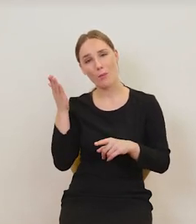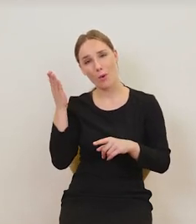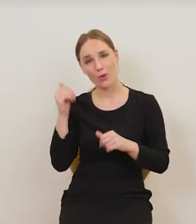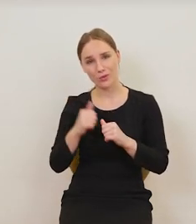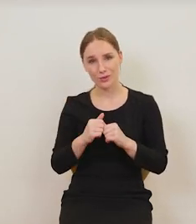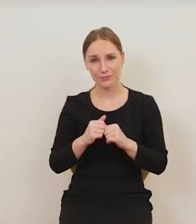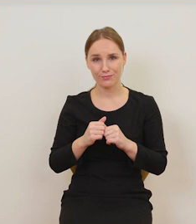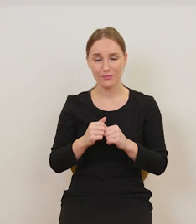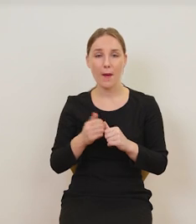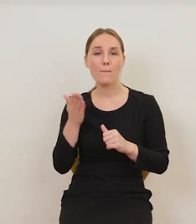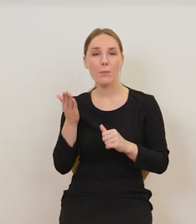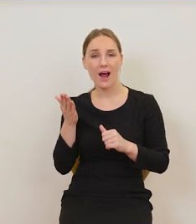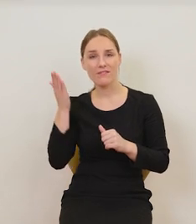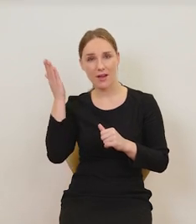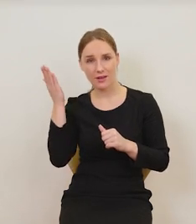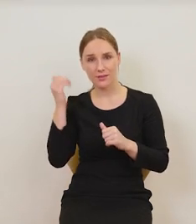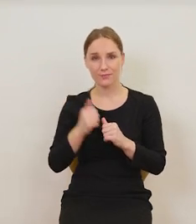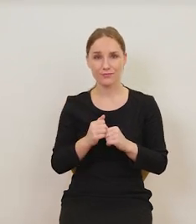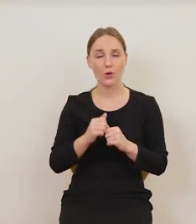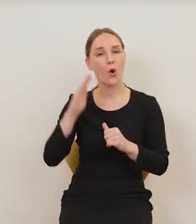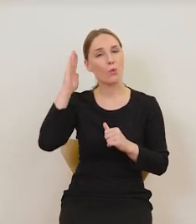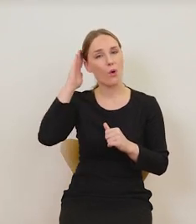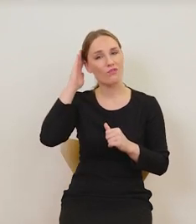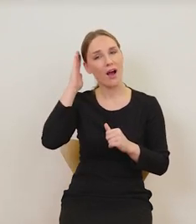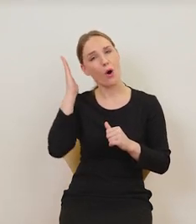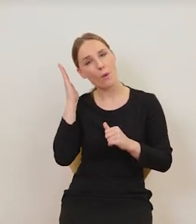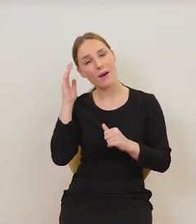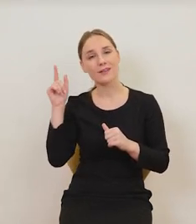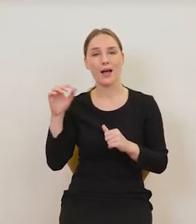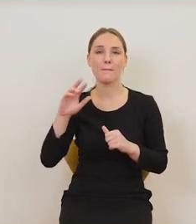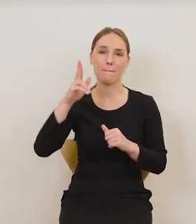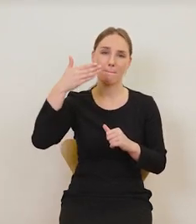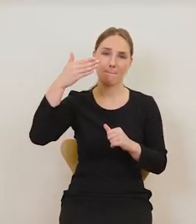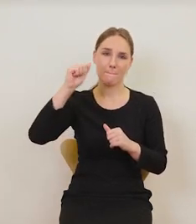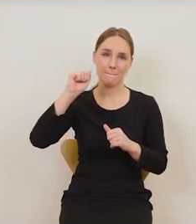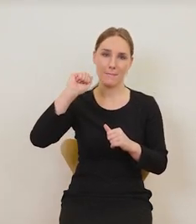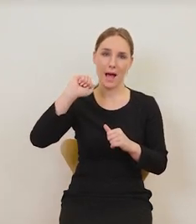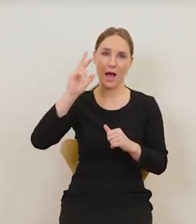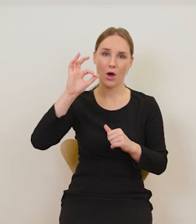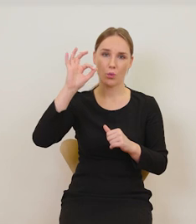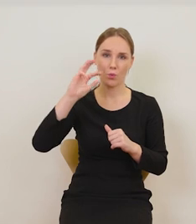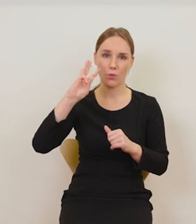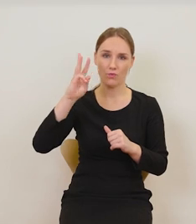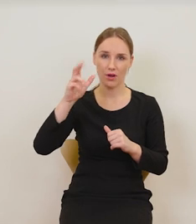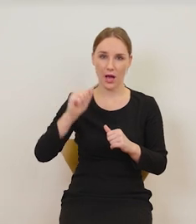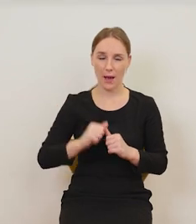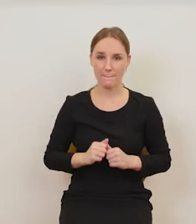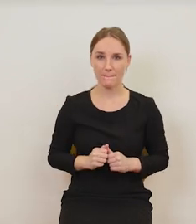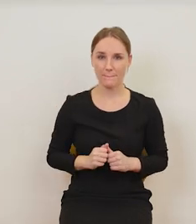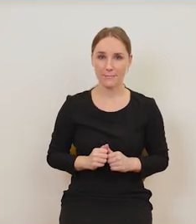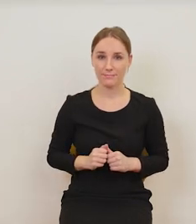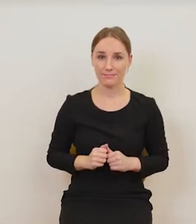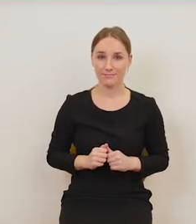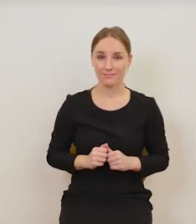po prawej stronie oparta właściwie ta głowa o makówkę. I to